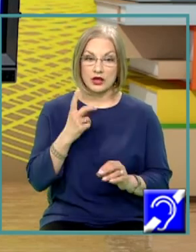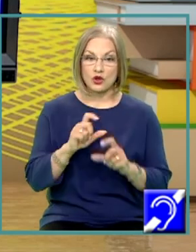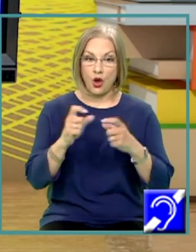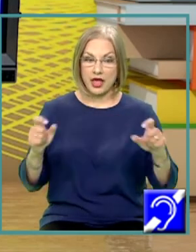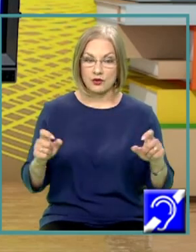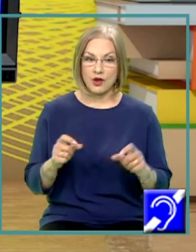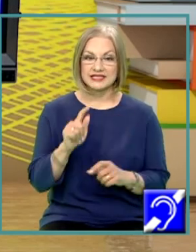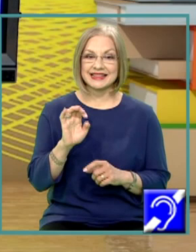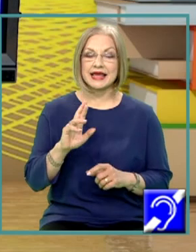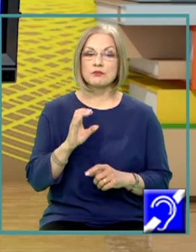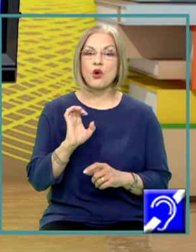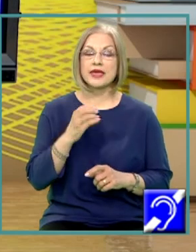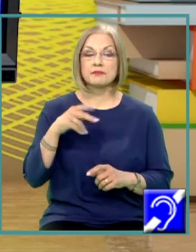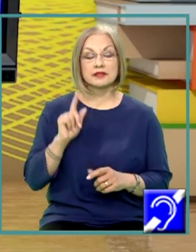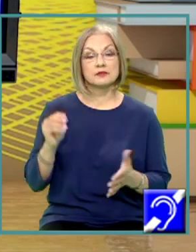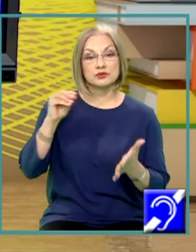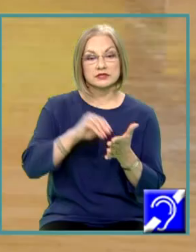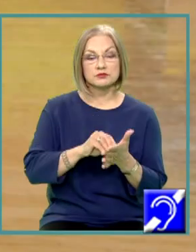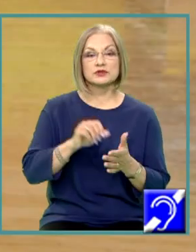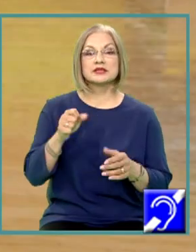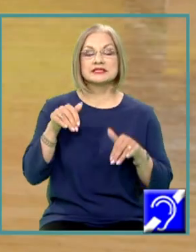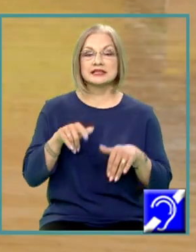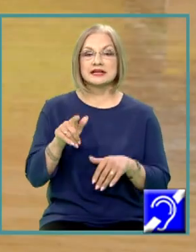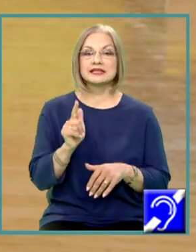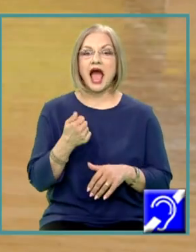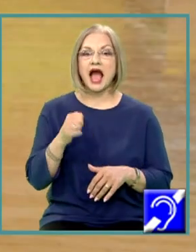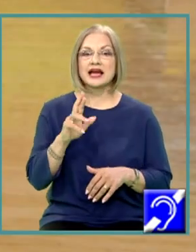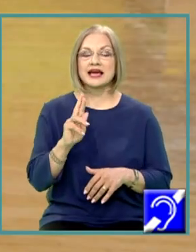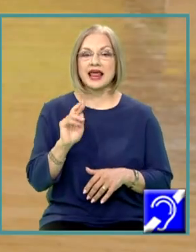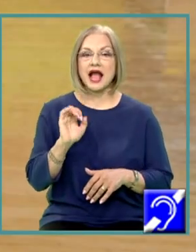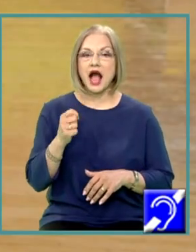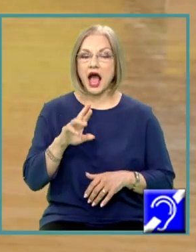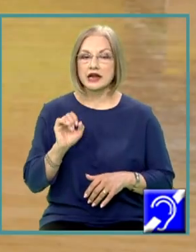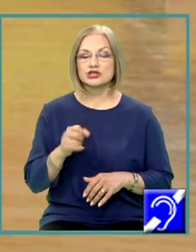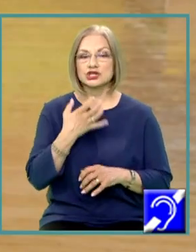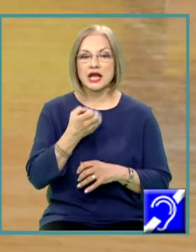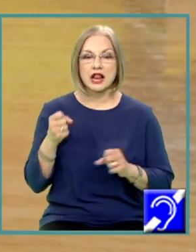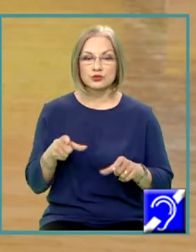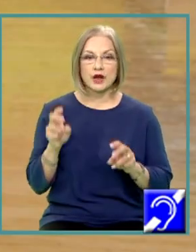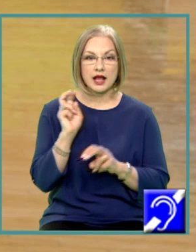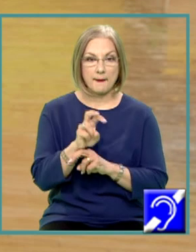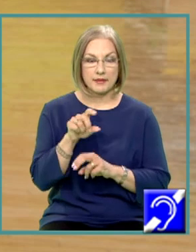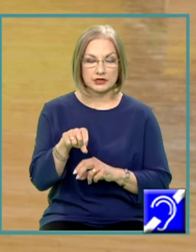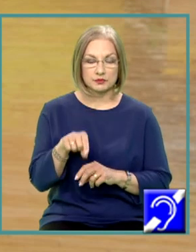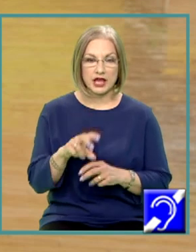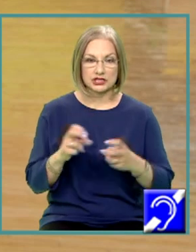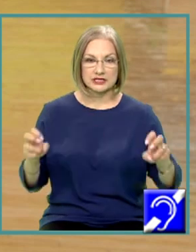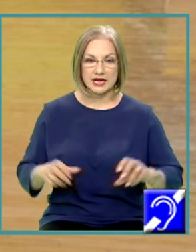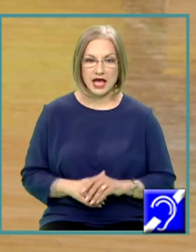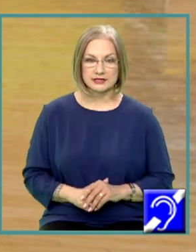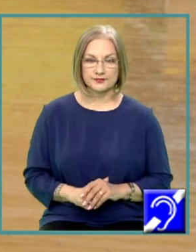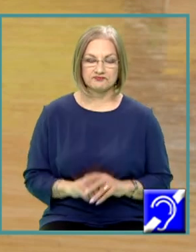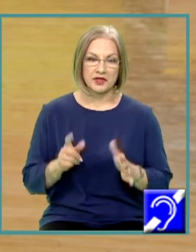termochimică, trebuie să indicăm stările de agregare și căldura care participă la această reacție.